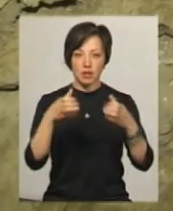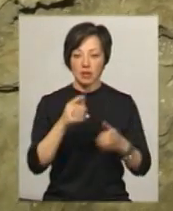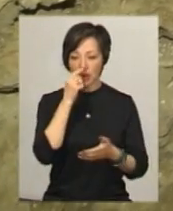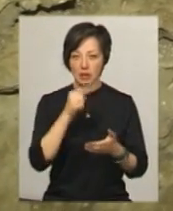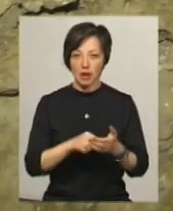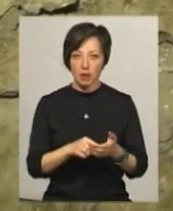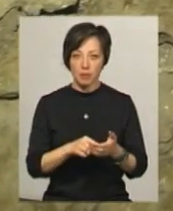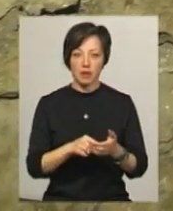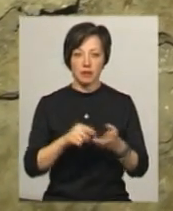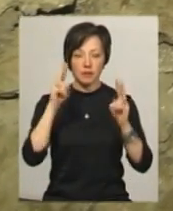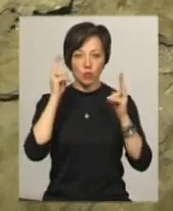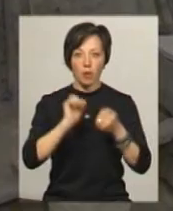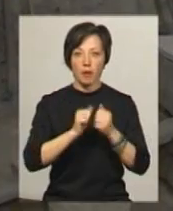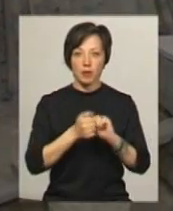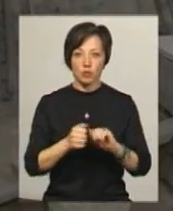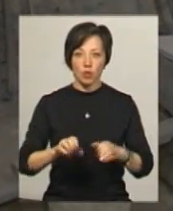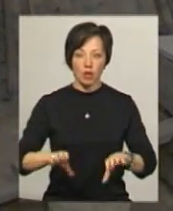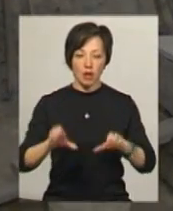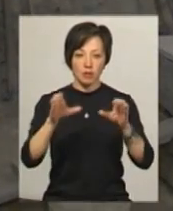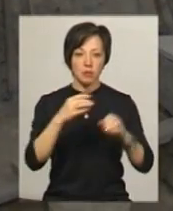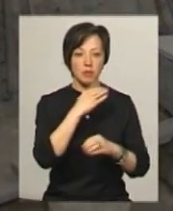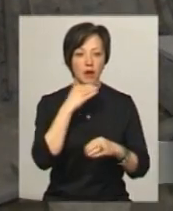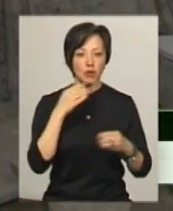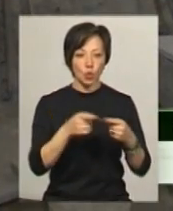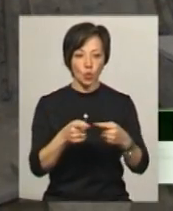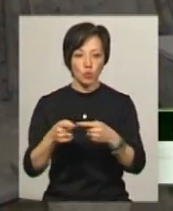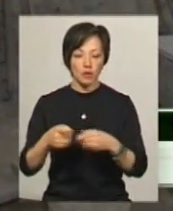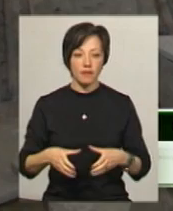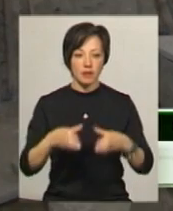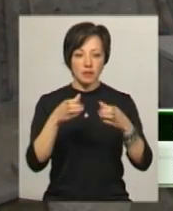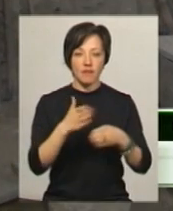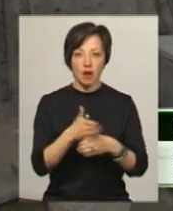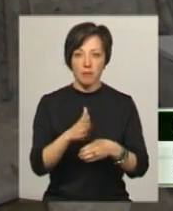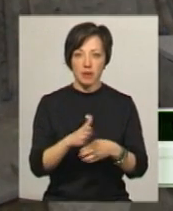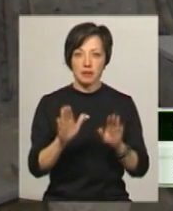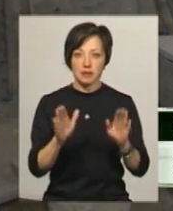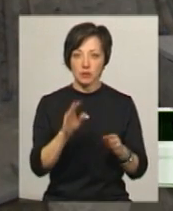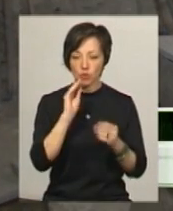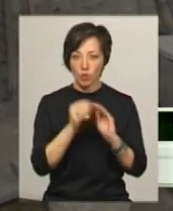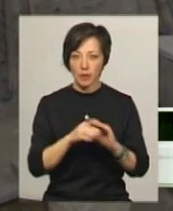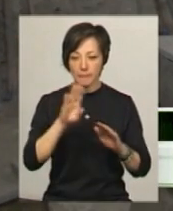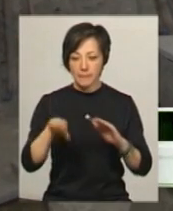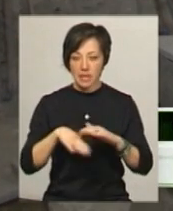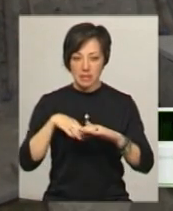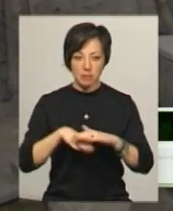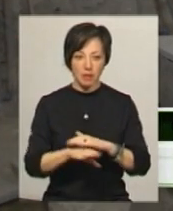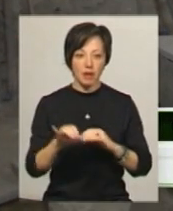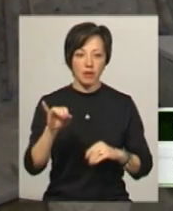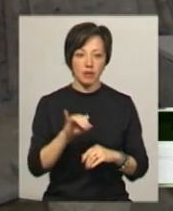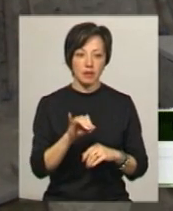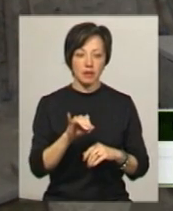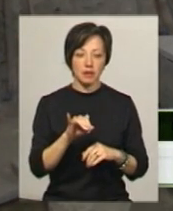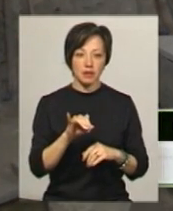Натрапили на невідому камінну кладку Багатокутна вежа, фрагмент якої тільки схований був під землею І в ході